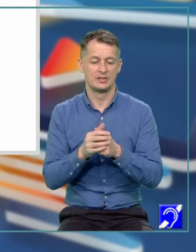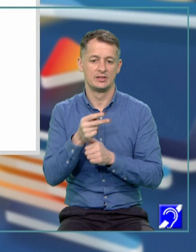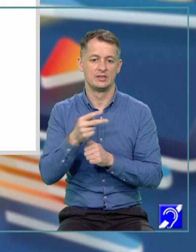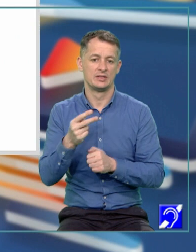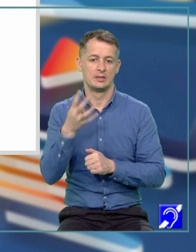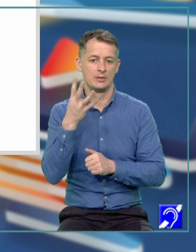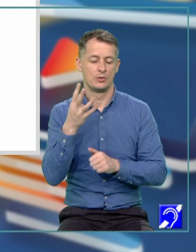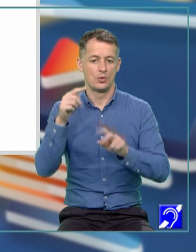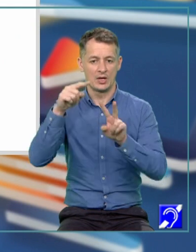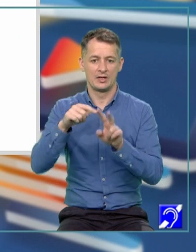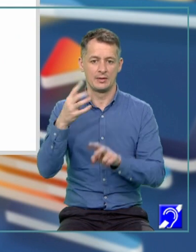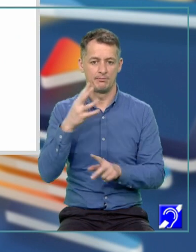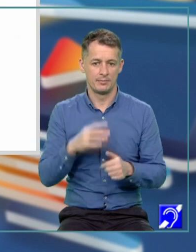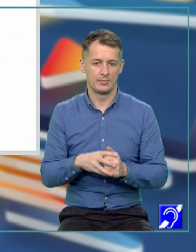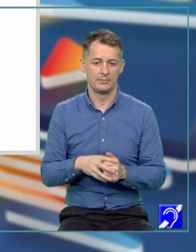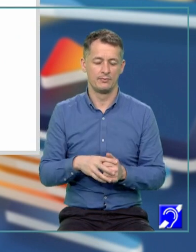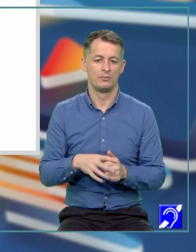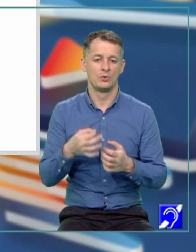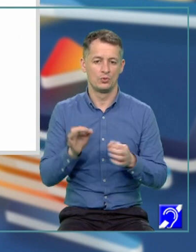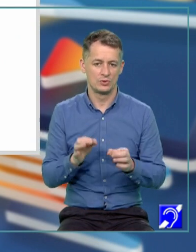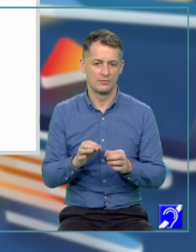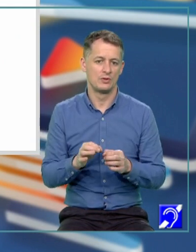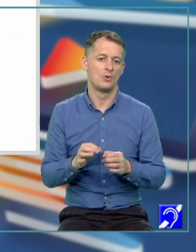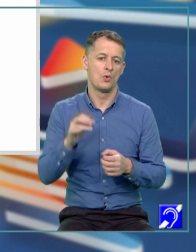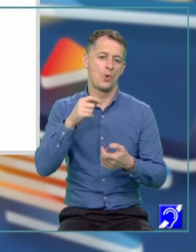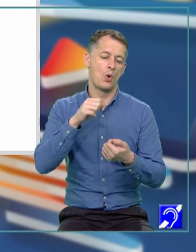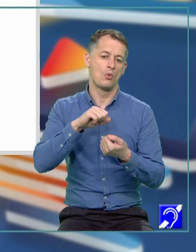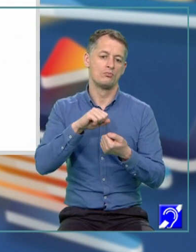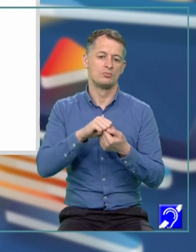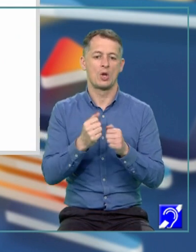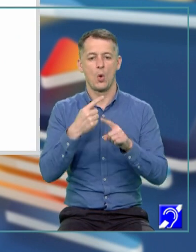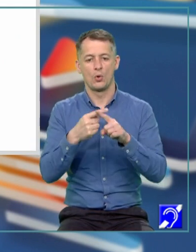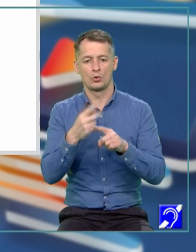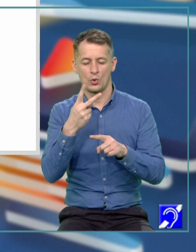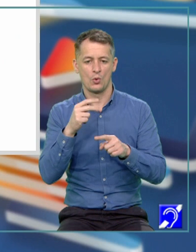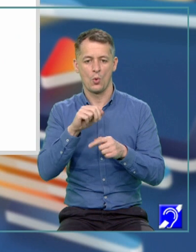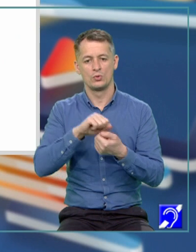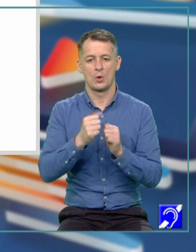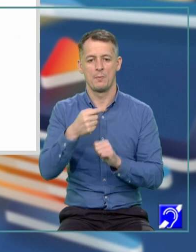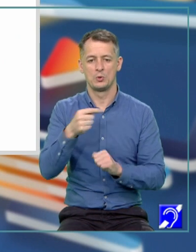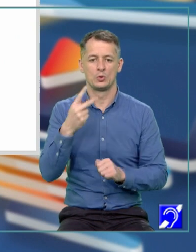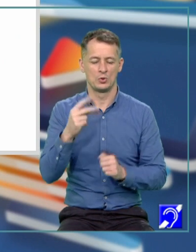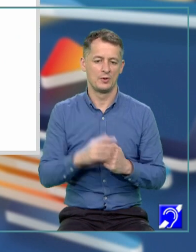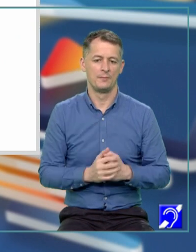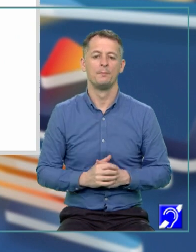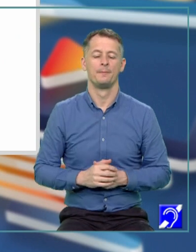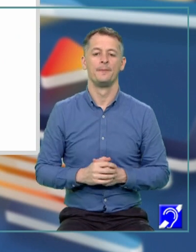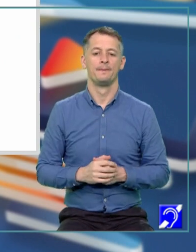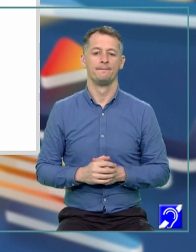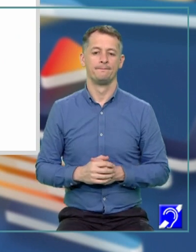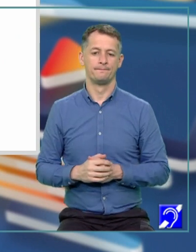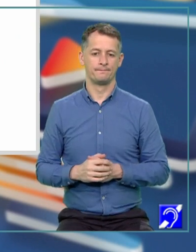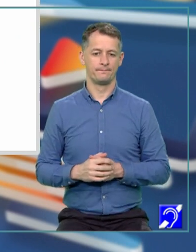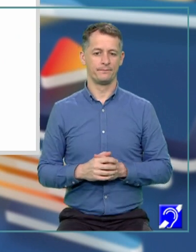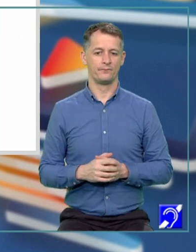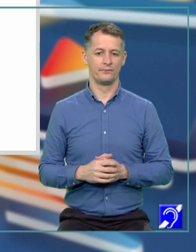adică 2X plus 6 va fi ori 2, ori minus 2. Dacă 2X plus 6 este 2, obținem la fel ca mai devreme 2X